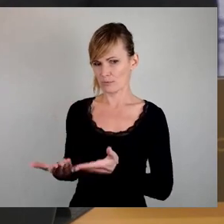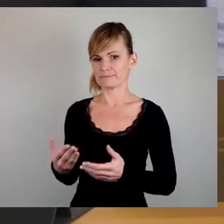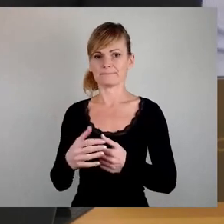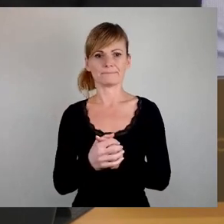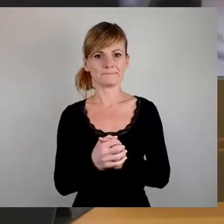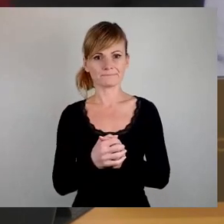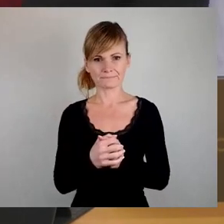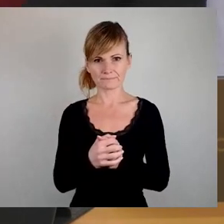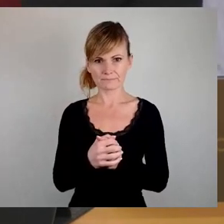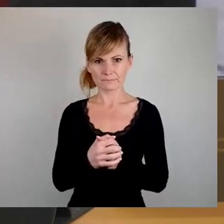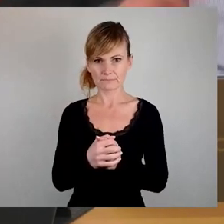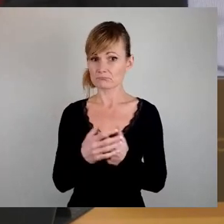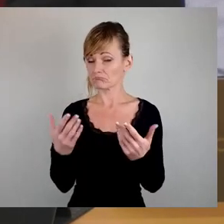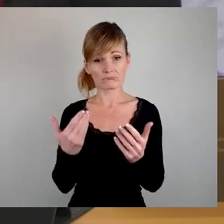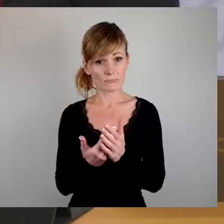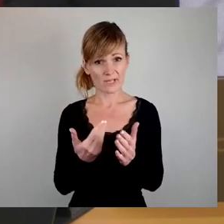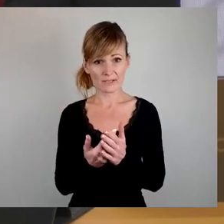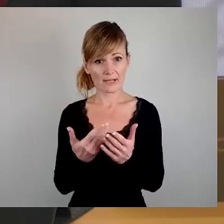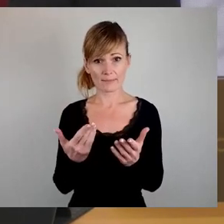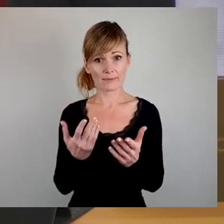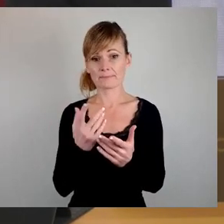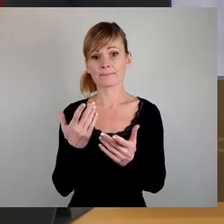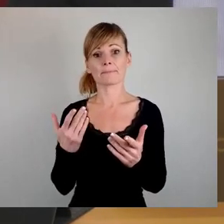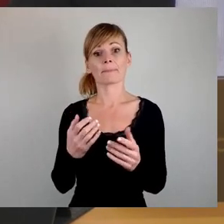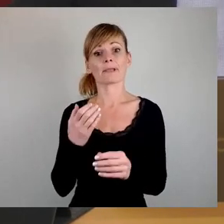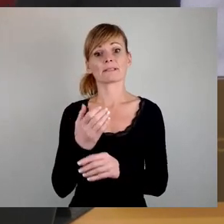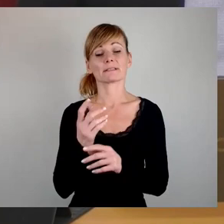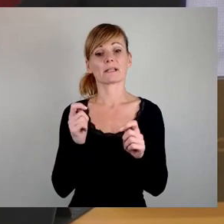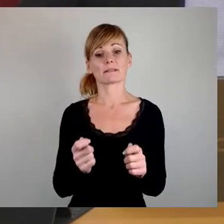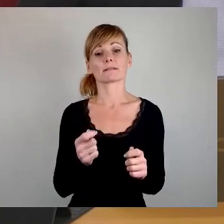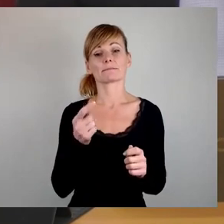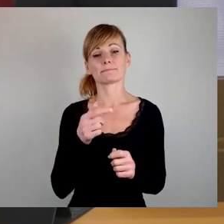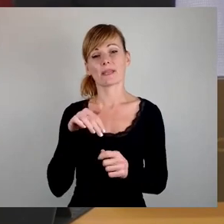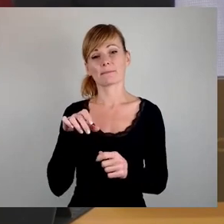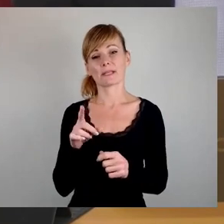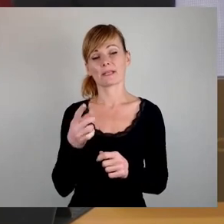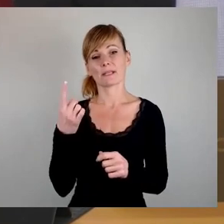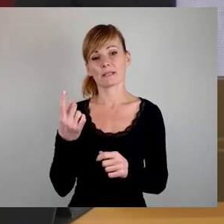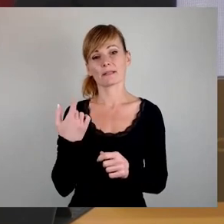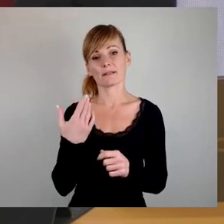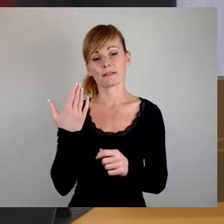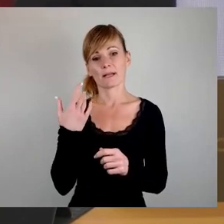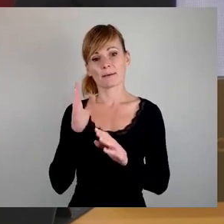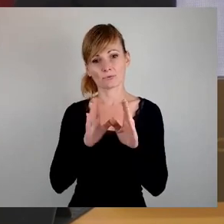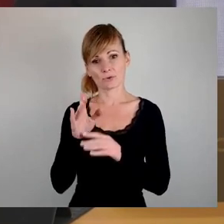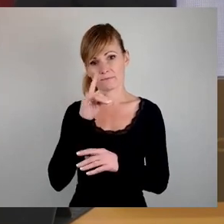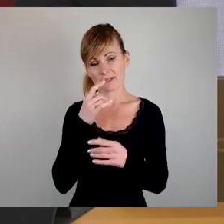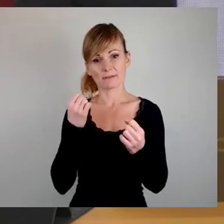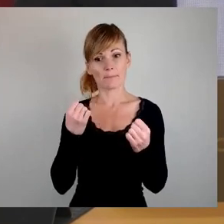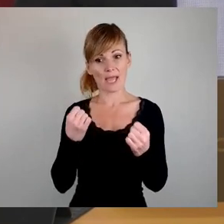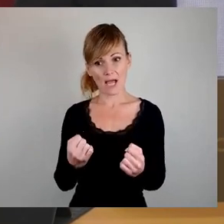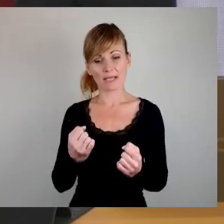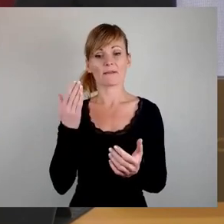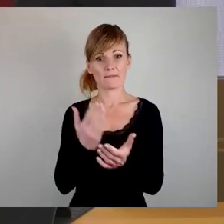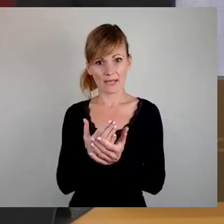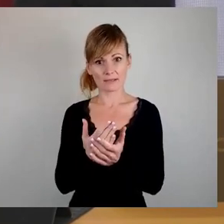Und insofern würde ich mal als ersetzenden Antrag jetzt den der SPD zunächst abstimmen. Wenn der eine Mehrheit hat, sind wir durch. Ansonsten würde man weitermachen.